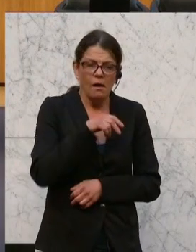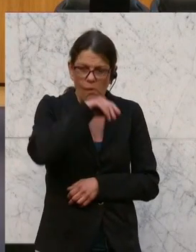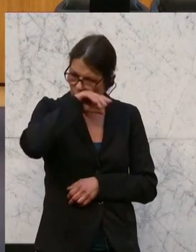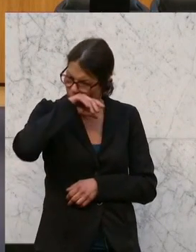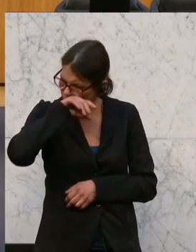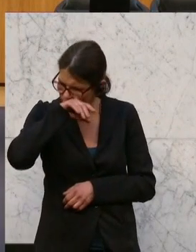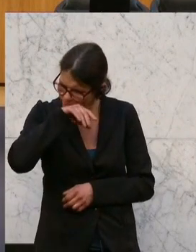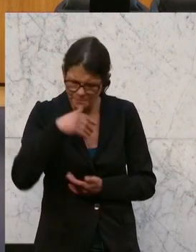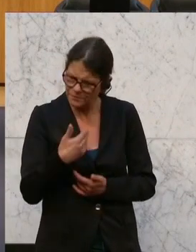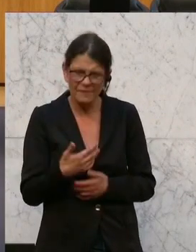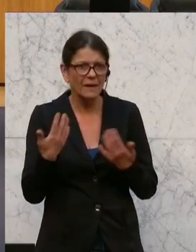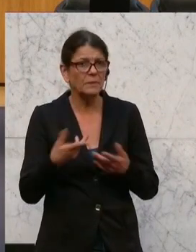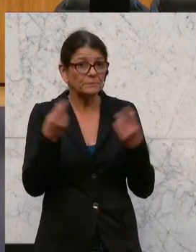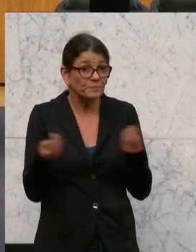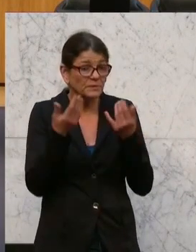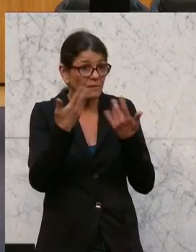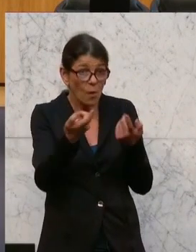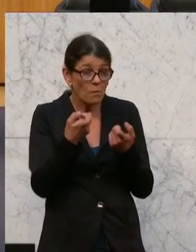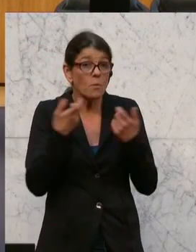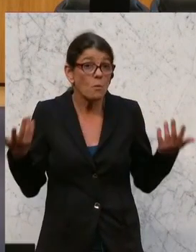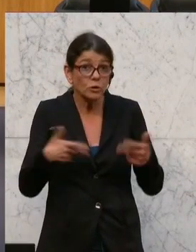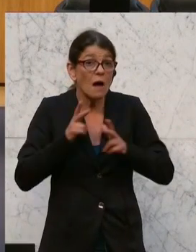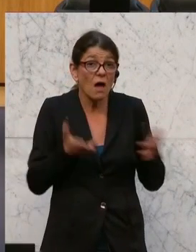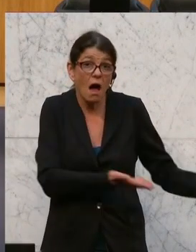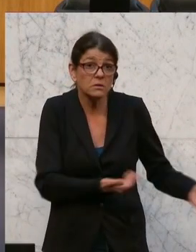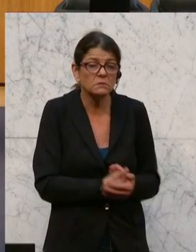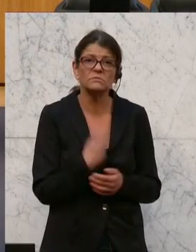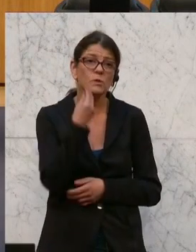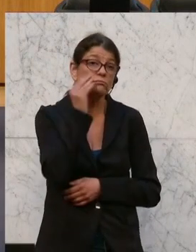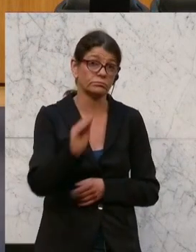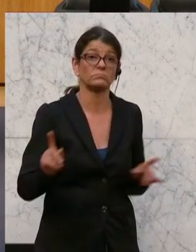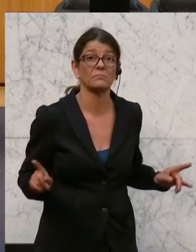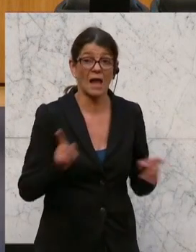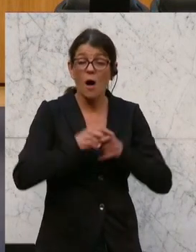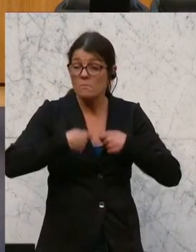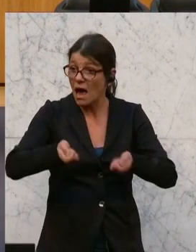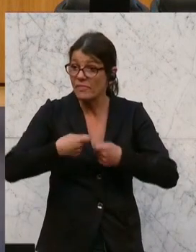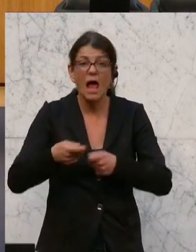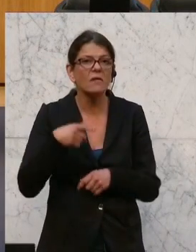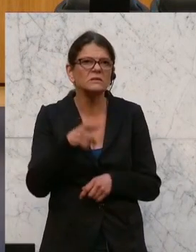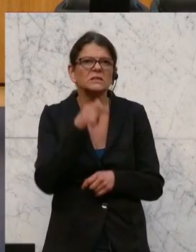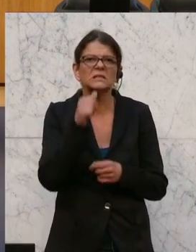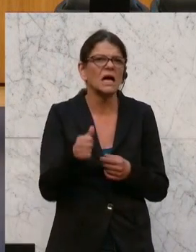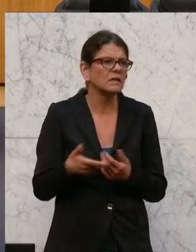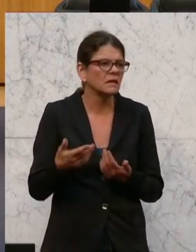los ist bei dem Ganzen, dass das überhaupt geht, meine Damen und Herren. Und ich kann Ihnen nur sagen, auch im Handel sind die Jobs